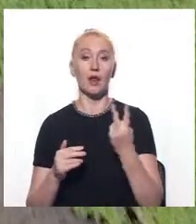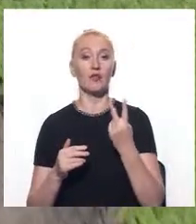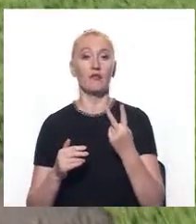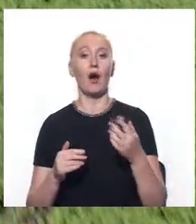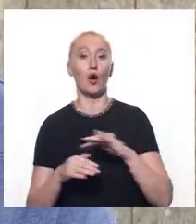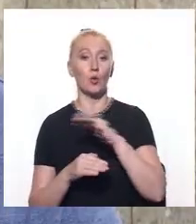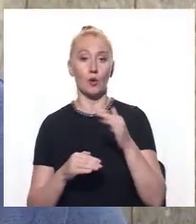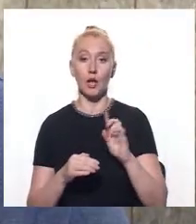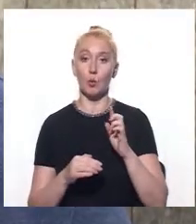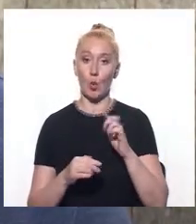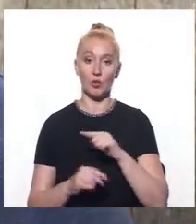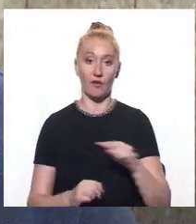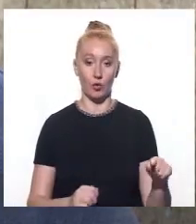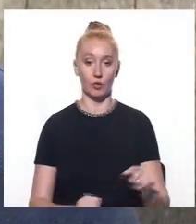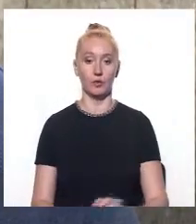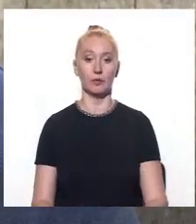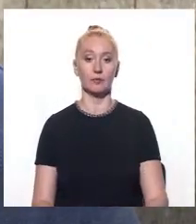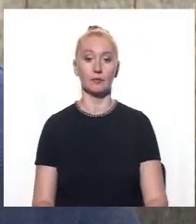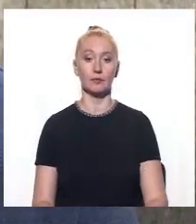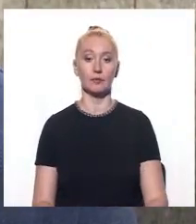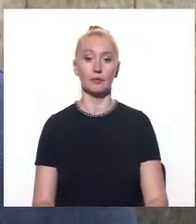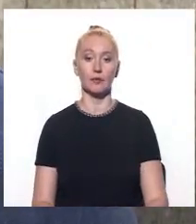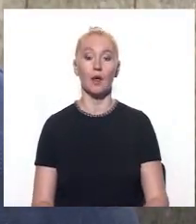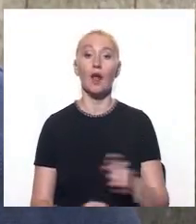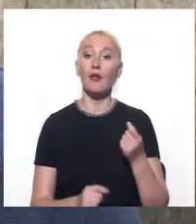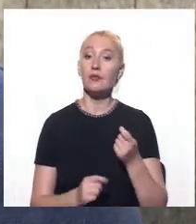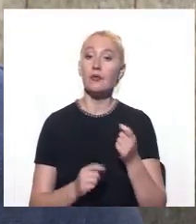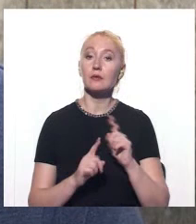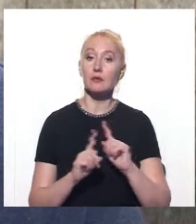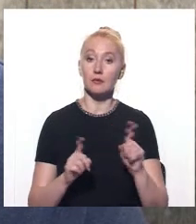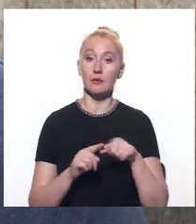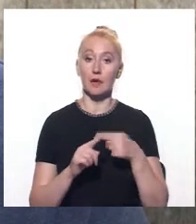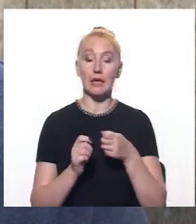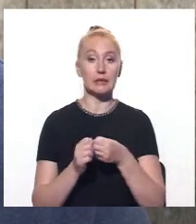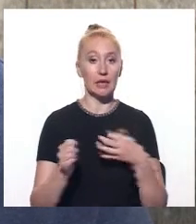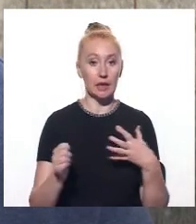бронзової доби. Унікальною є невеличка знахідка вістря стріли.